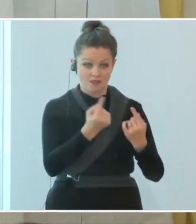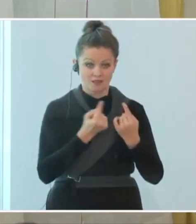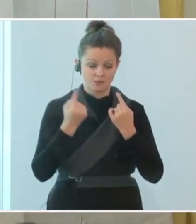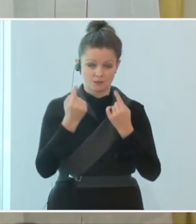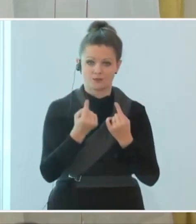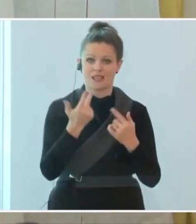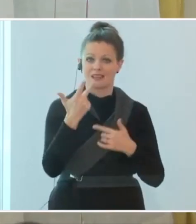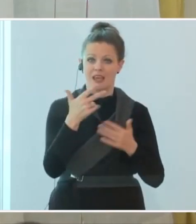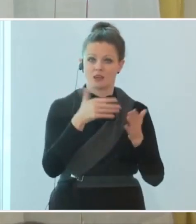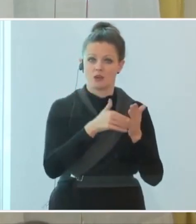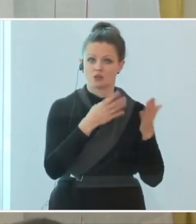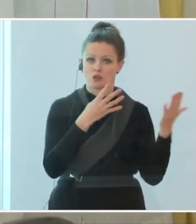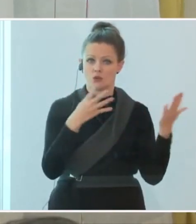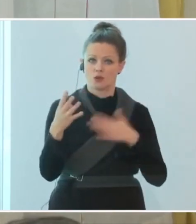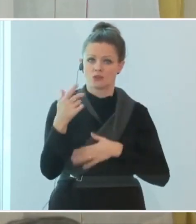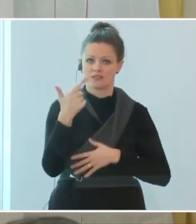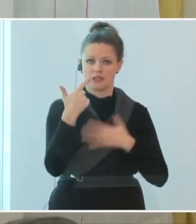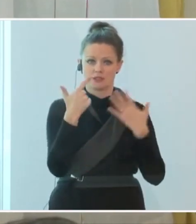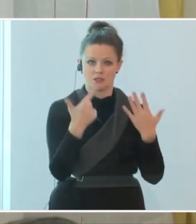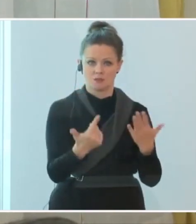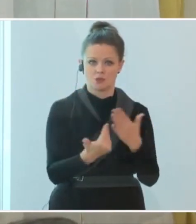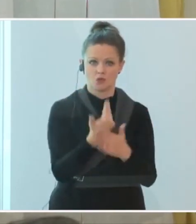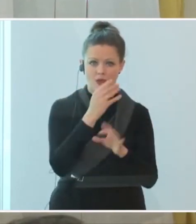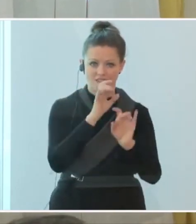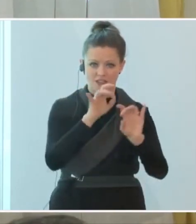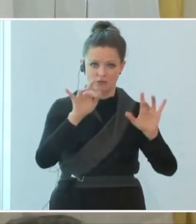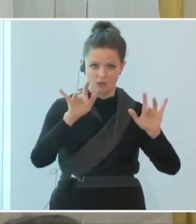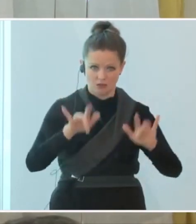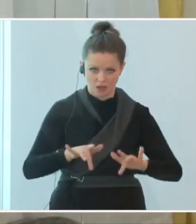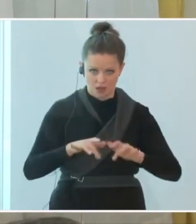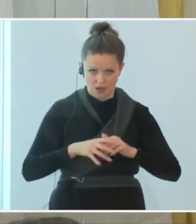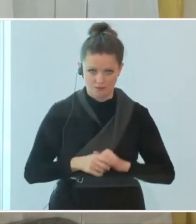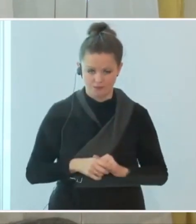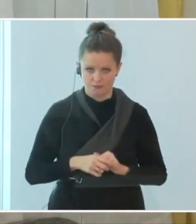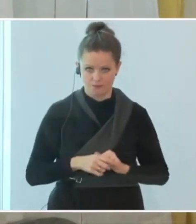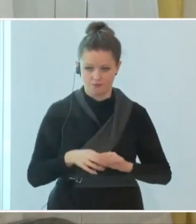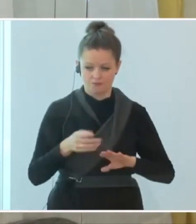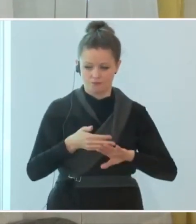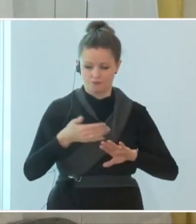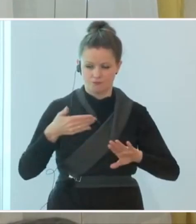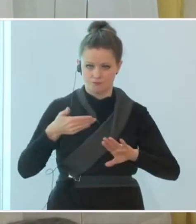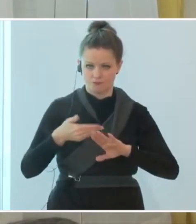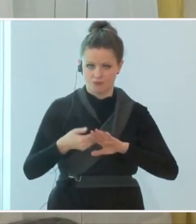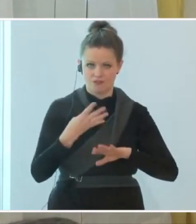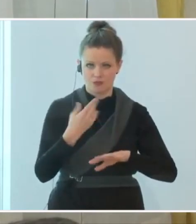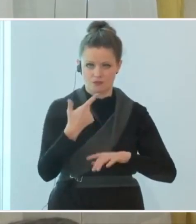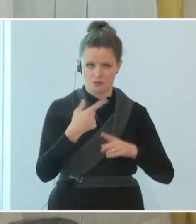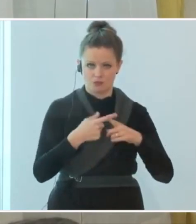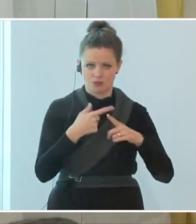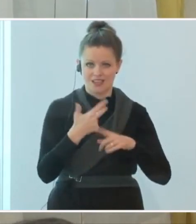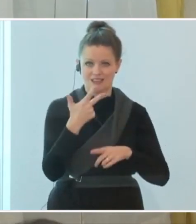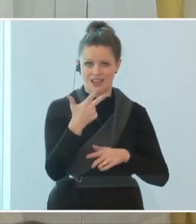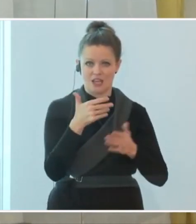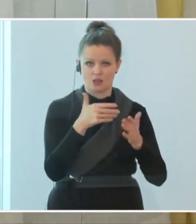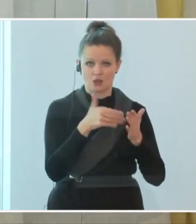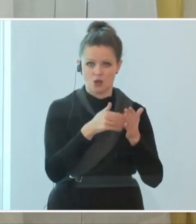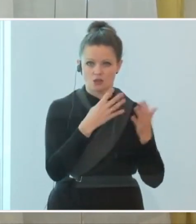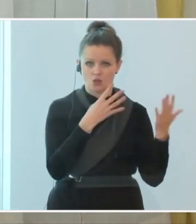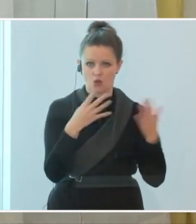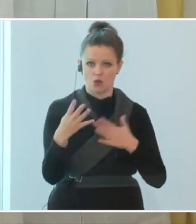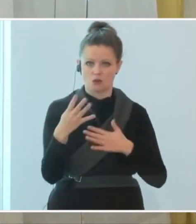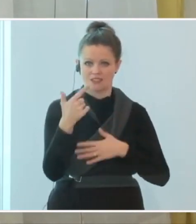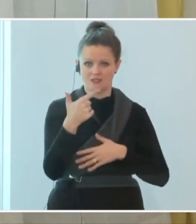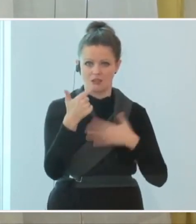.972 Neuinfektionen stehen. In den letzten 24 Stunden, diesen 3.972